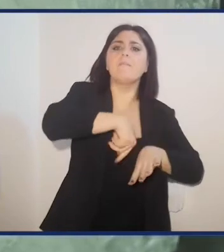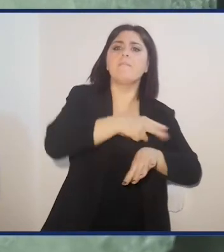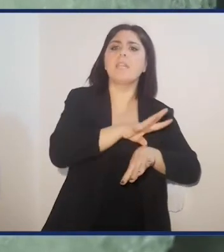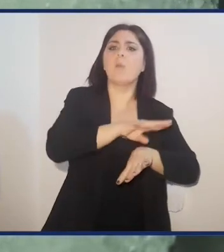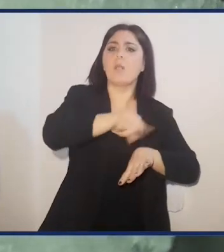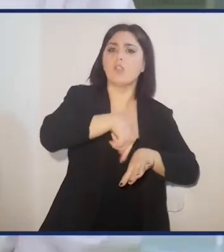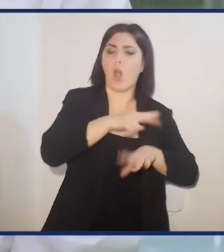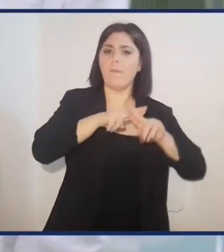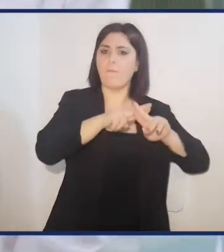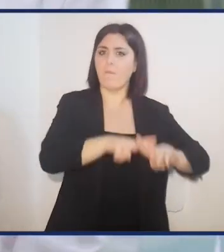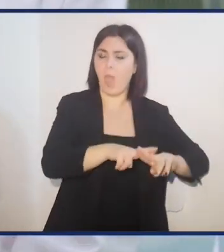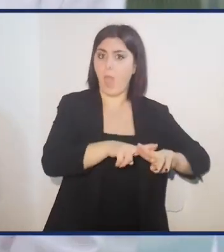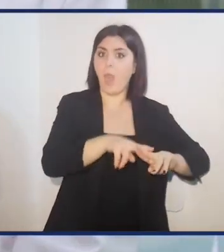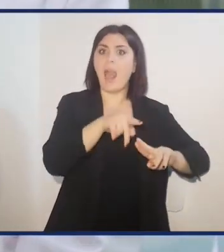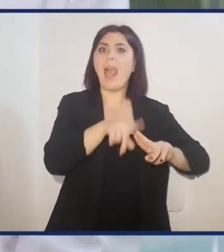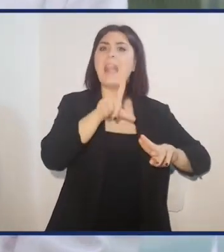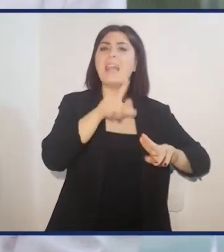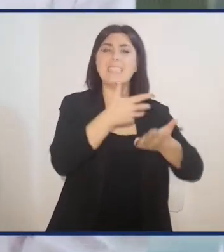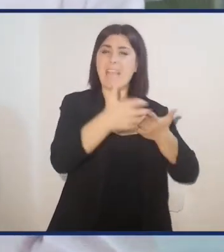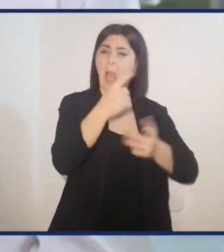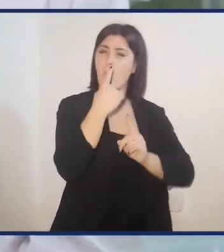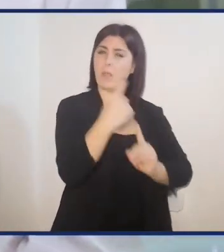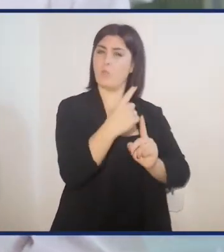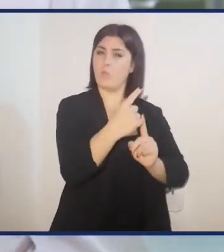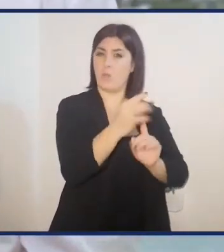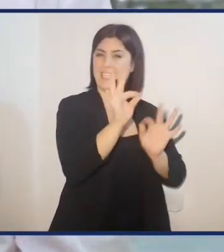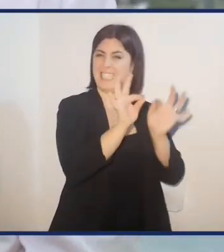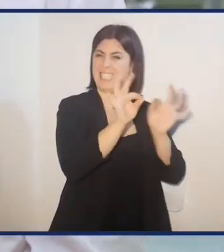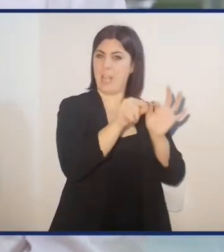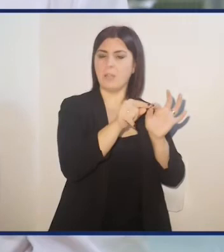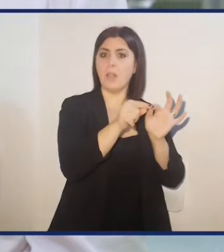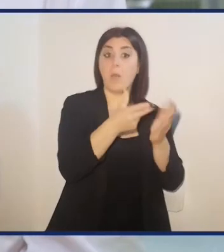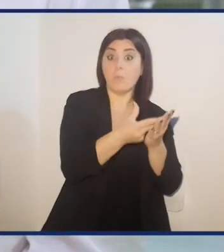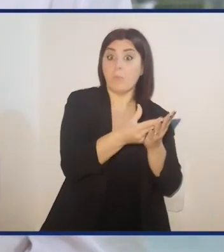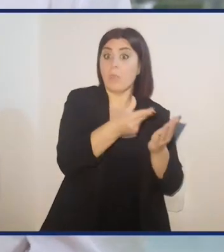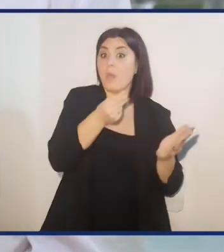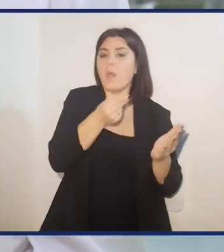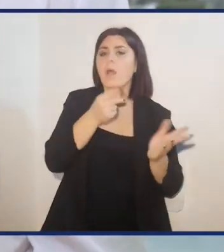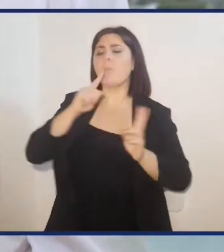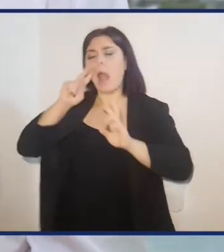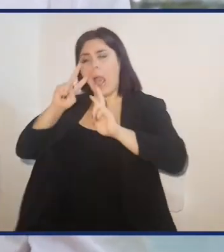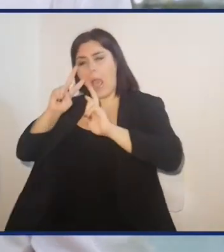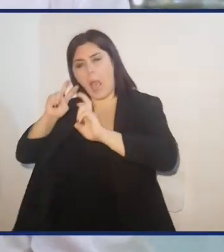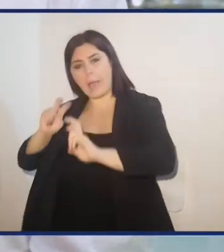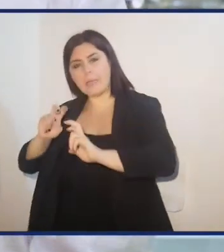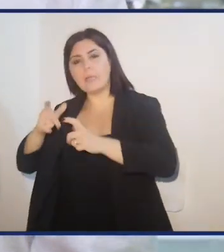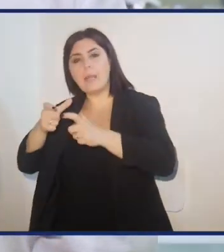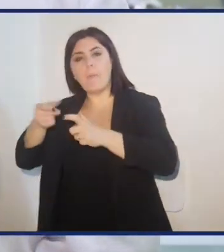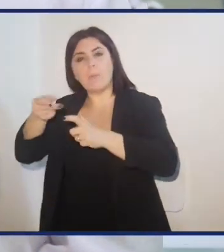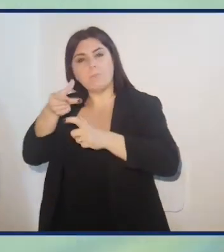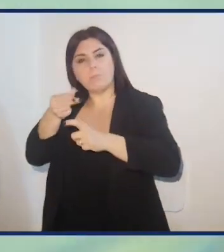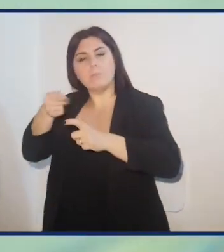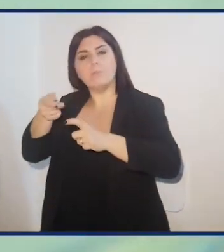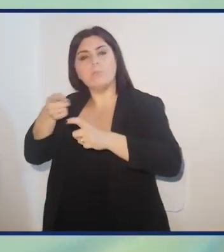ore. Tra scorse le 24 ore, l'emolinfa, che altro non è che il sangue degli insetti, viene raccolto per poi essere